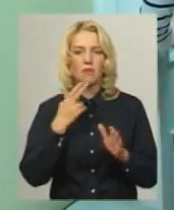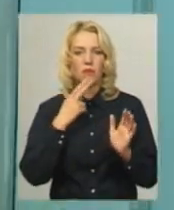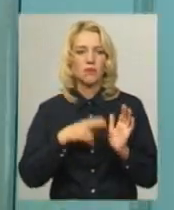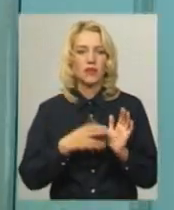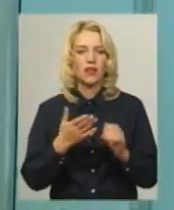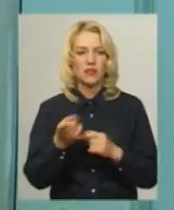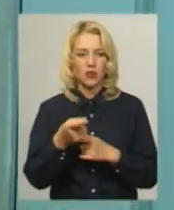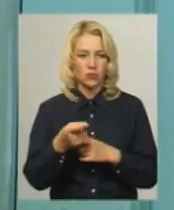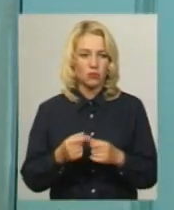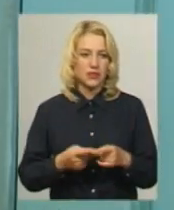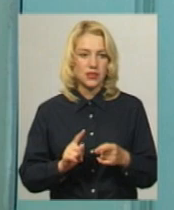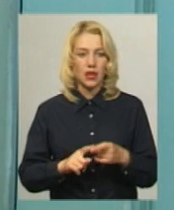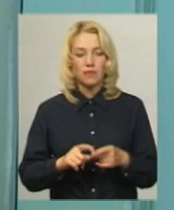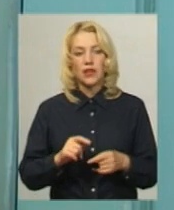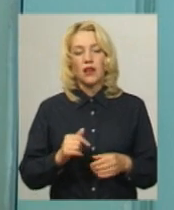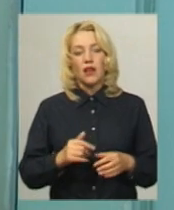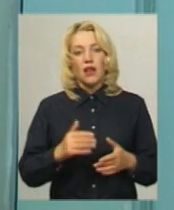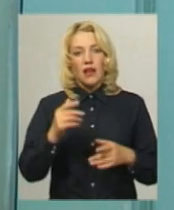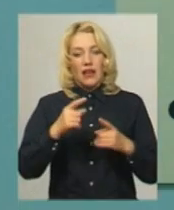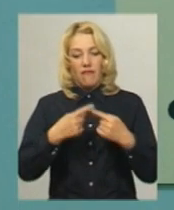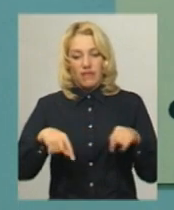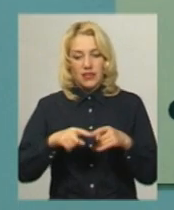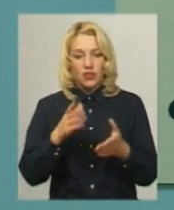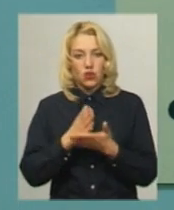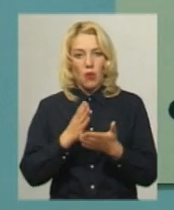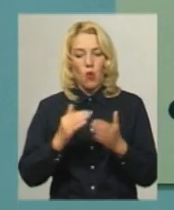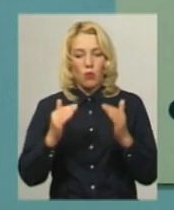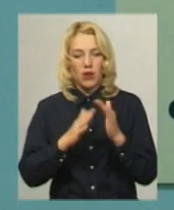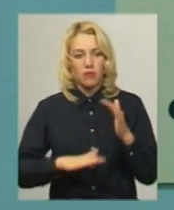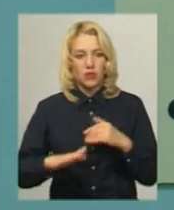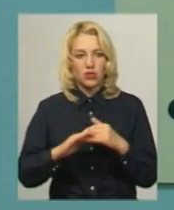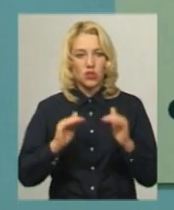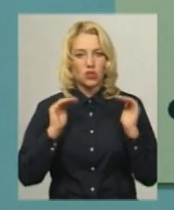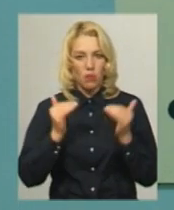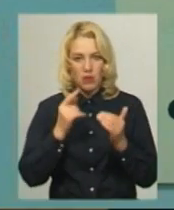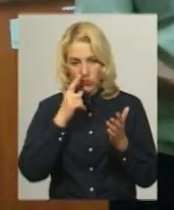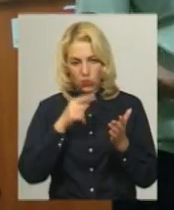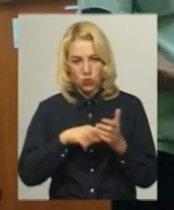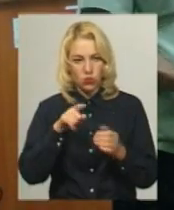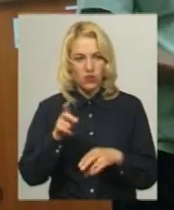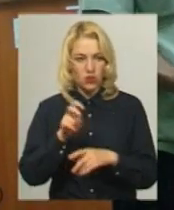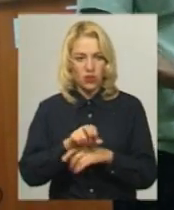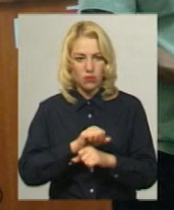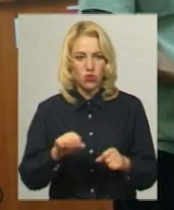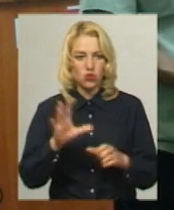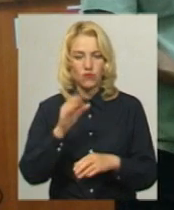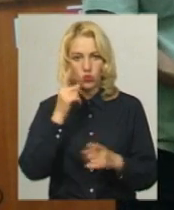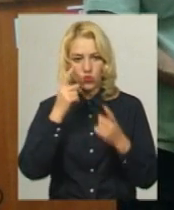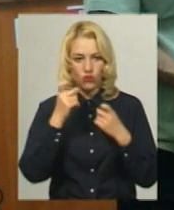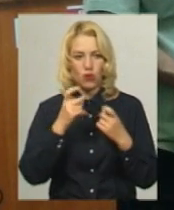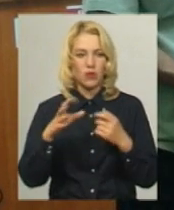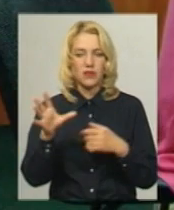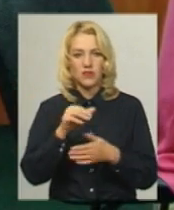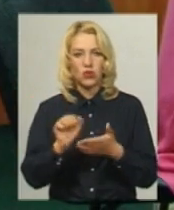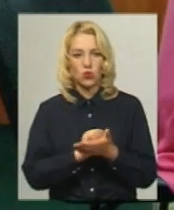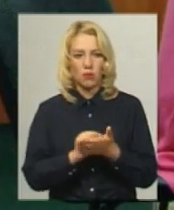Відділ Державного реєстру виборців розташований у приміщенні з обмеженим доступом. Туди не можна заходити. Всю інформацію і документи